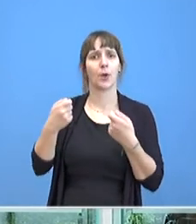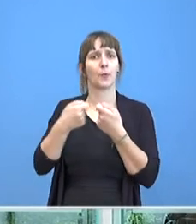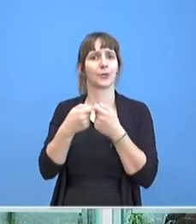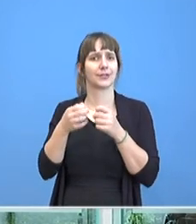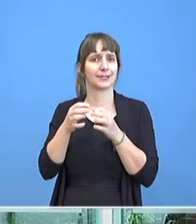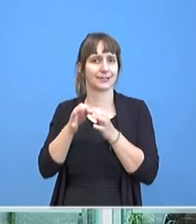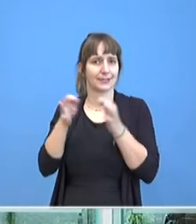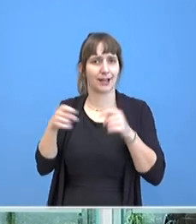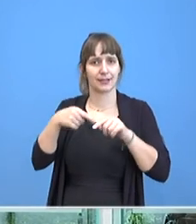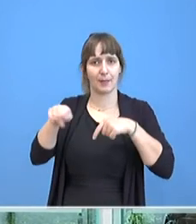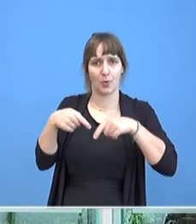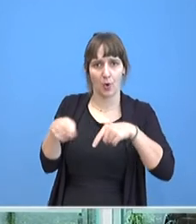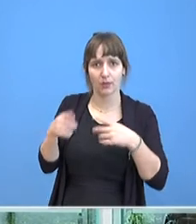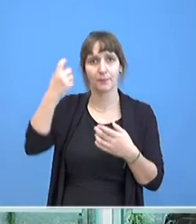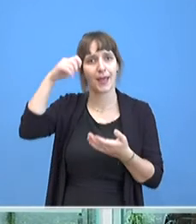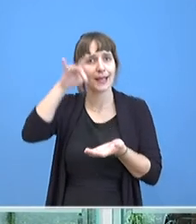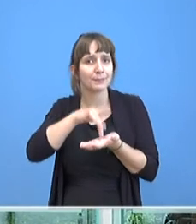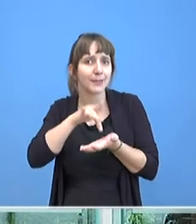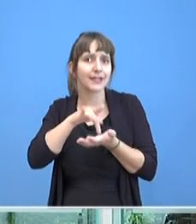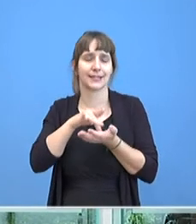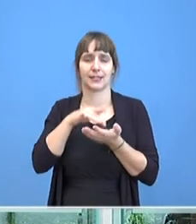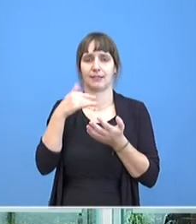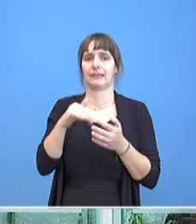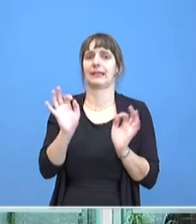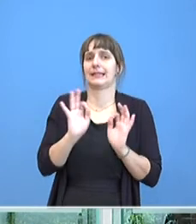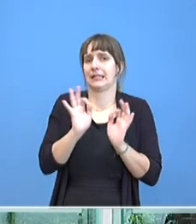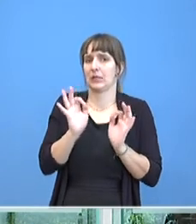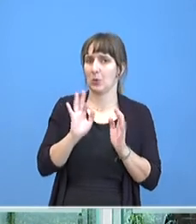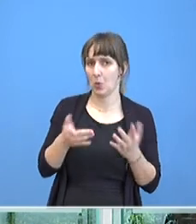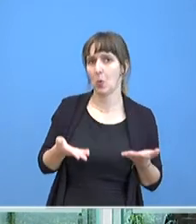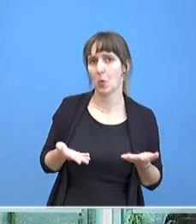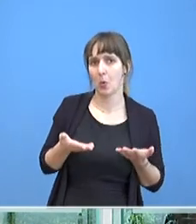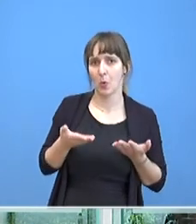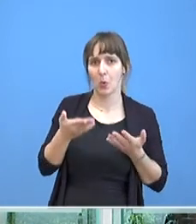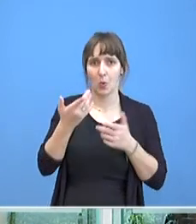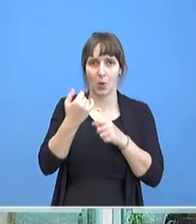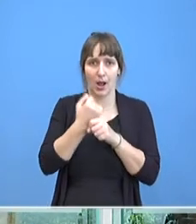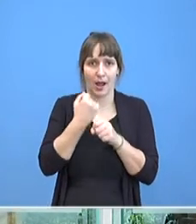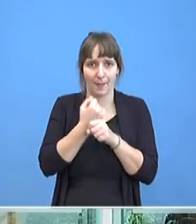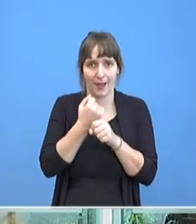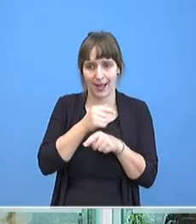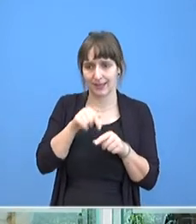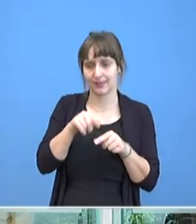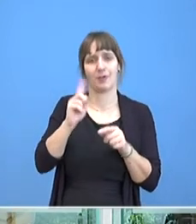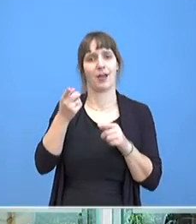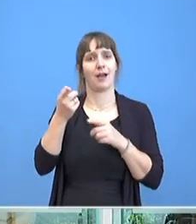Hotspot Berlin-Mitte arbeiten, nicht in Quarantäne, wenn sie in ihre Wahlkreise zurückkehren?